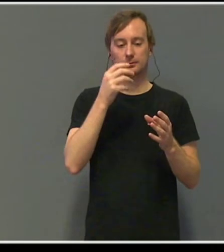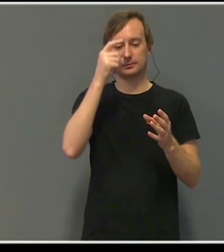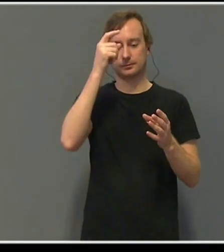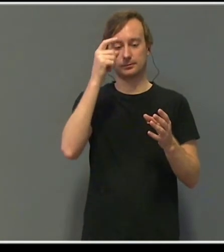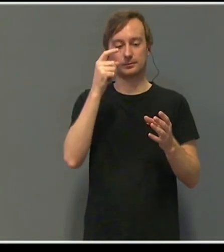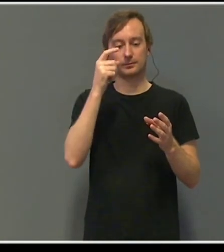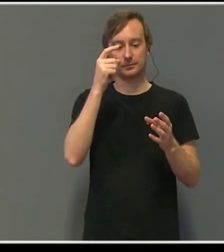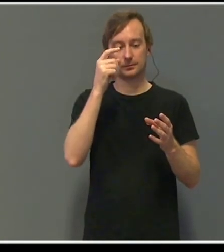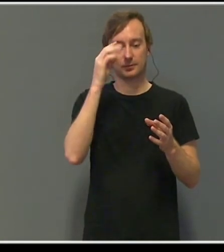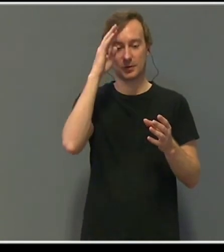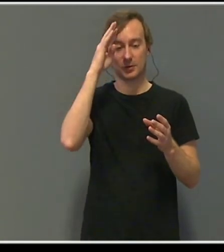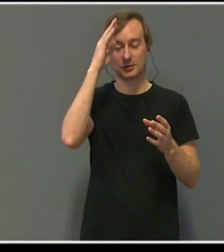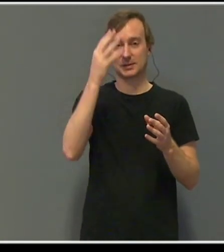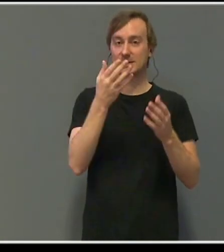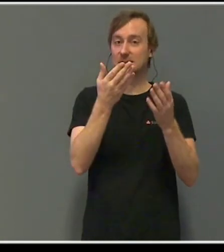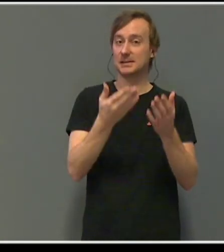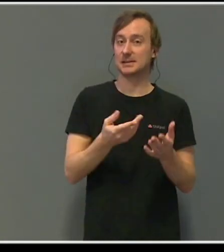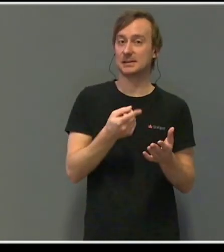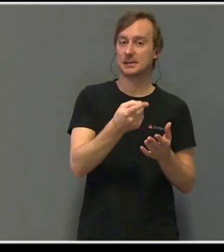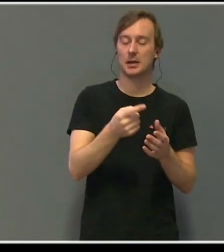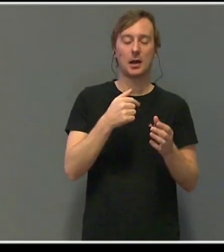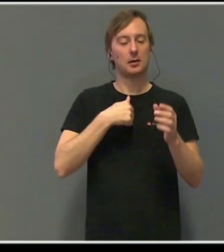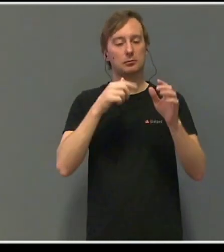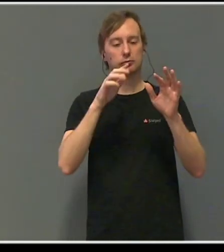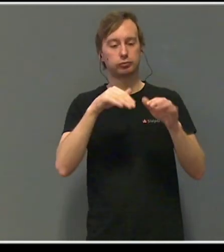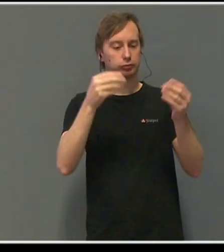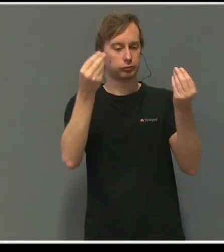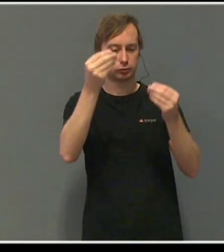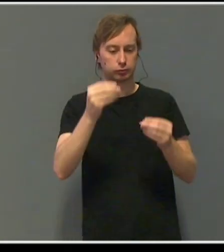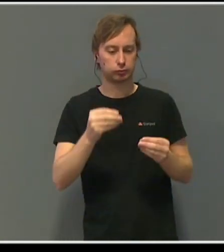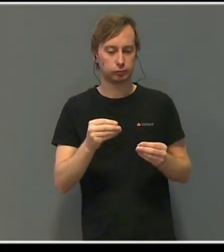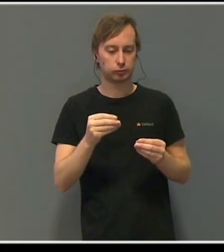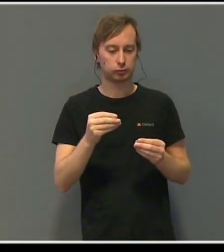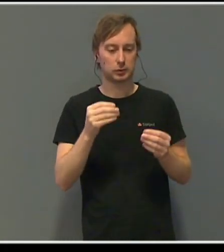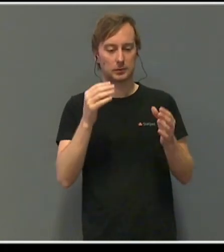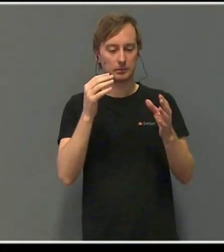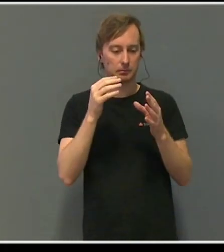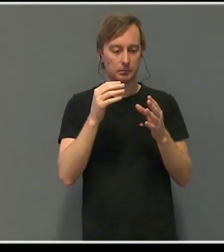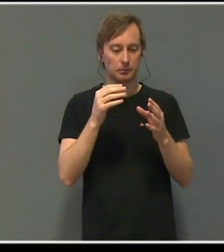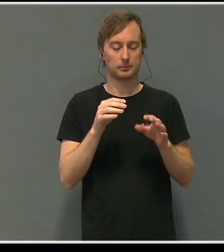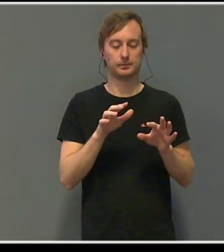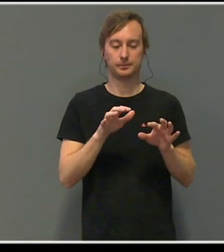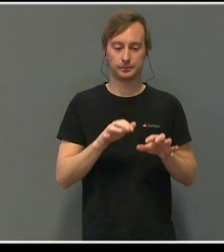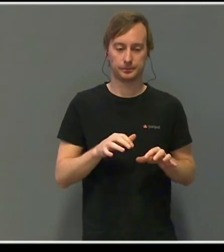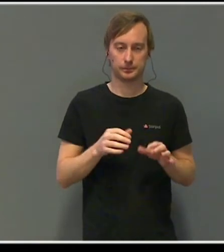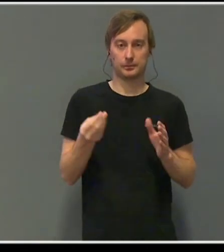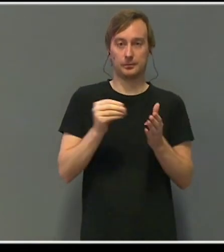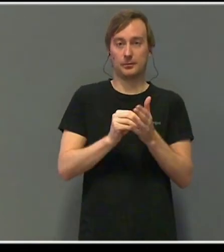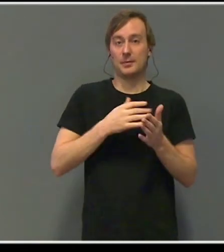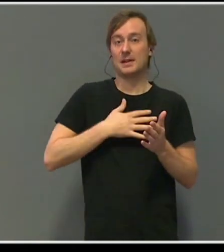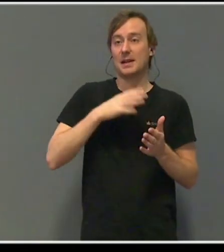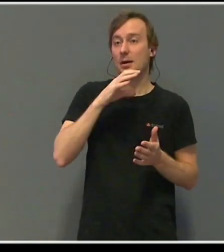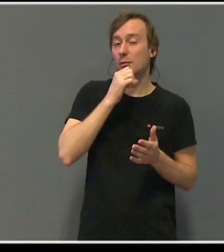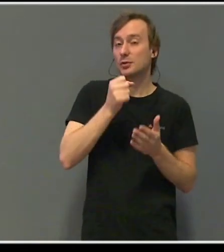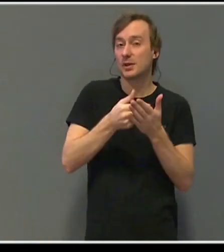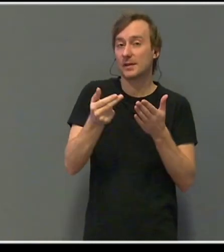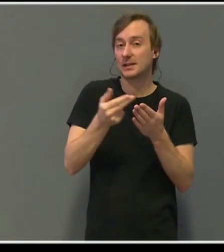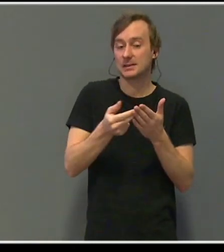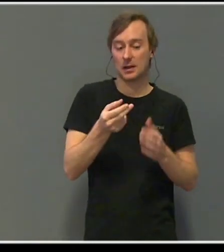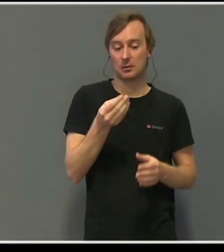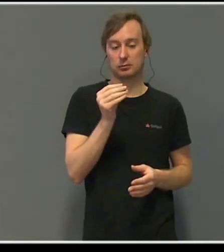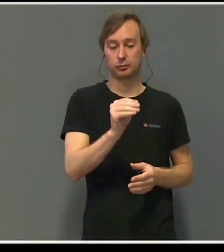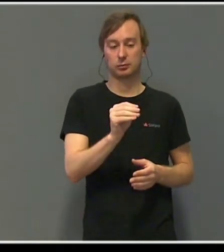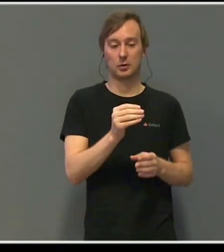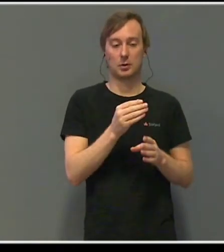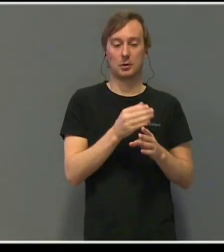Jeg skrev noen ytterligere ord, leste gjennom, la med e-postadressen min og trykket send. Det var gjort. Mer